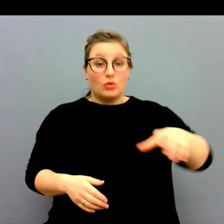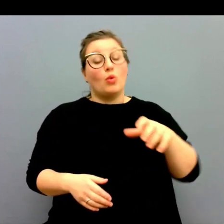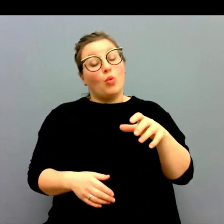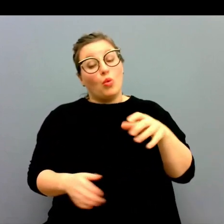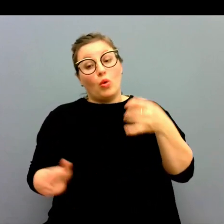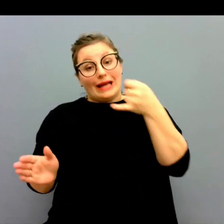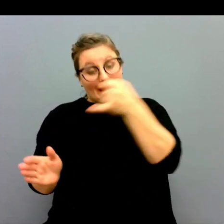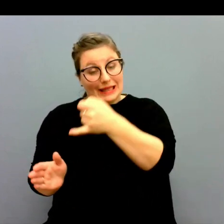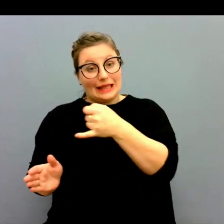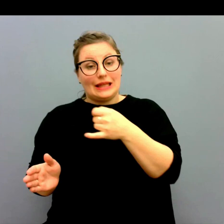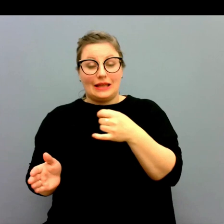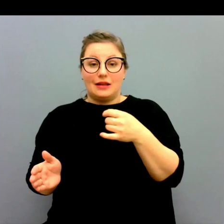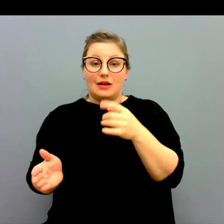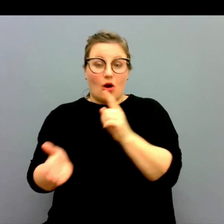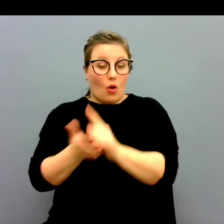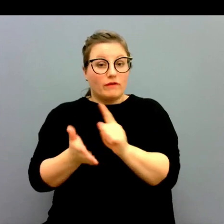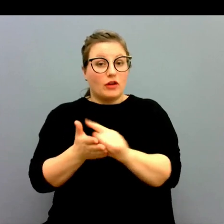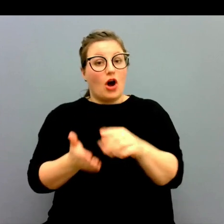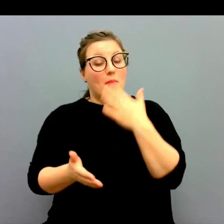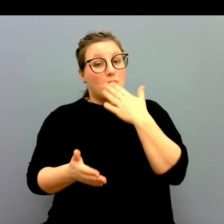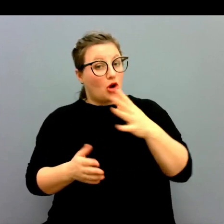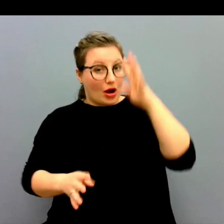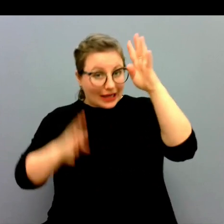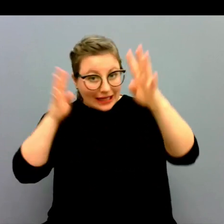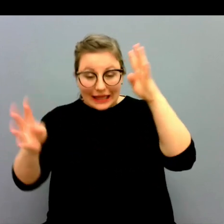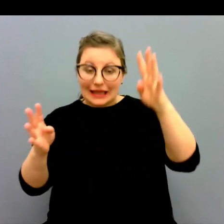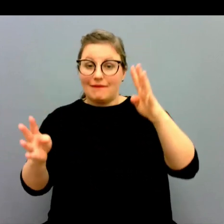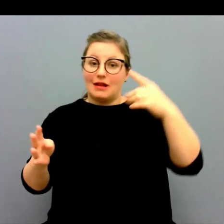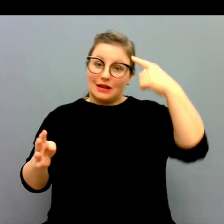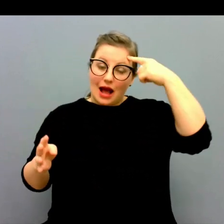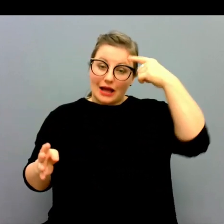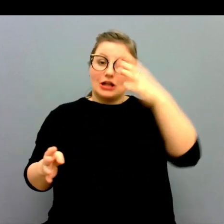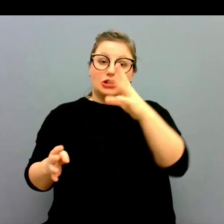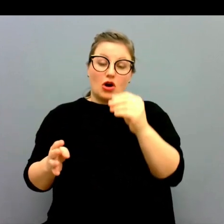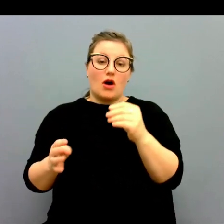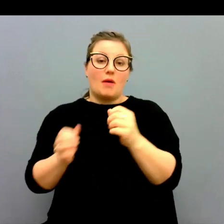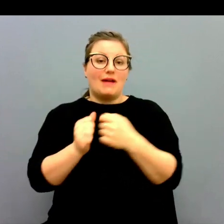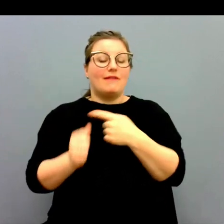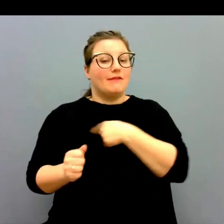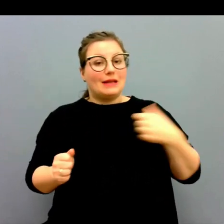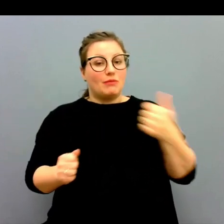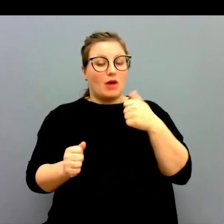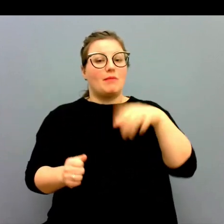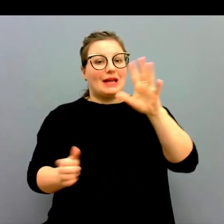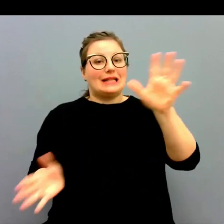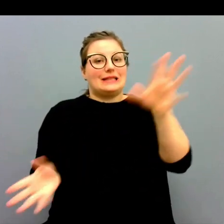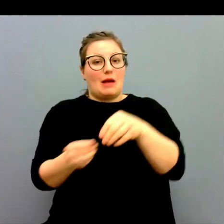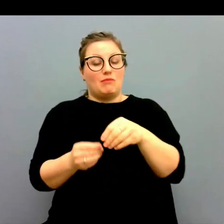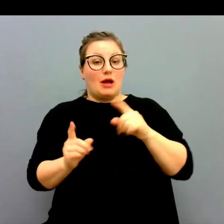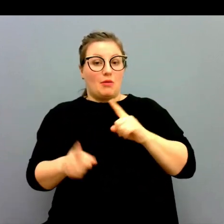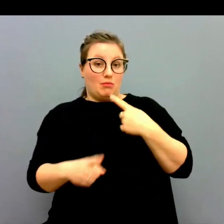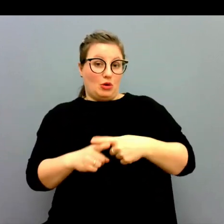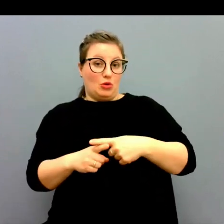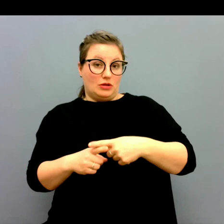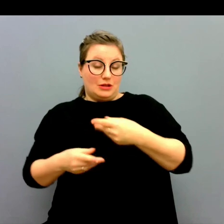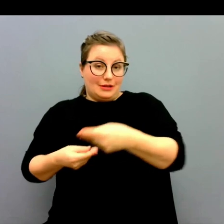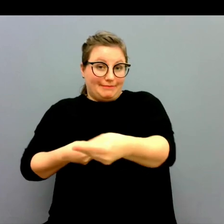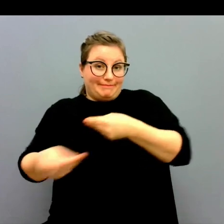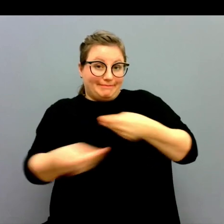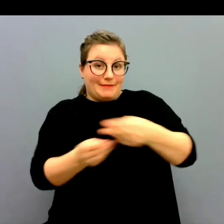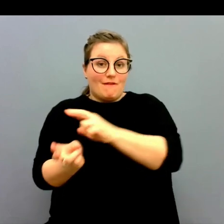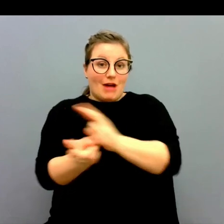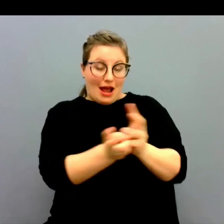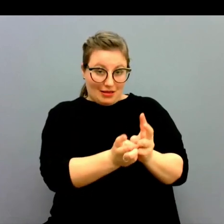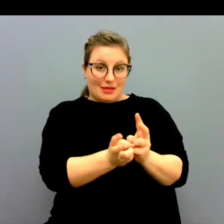har för all del många gånger god kreativitet. Men vi behöver samla det och vi behöver dela med oss till